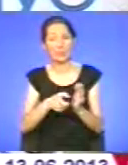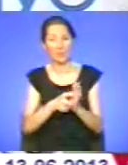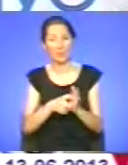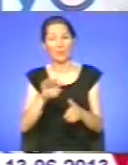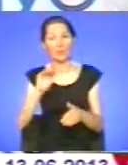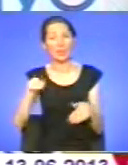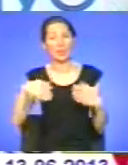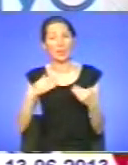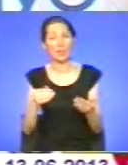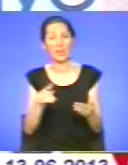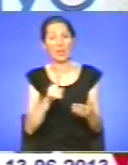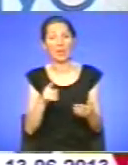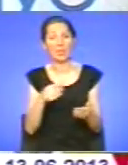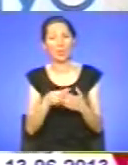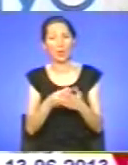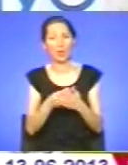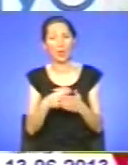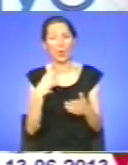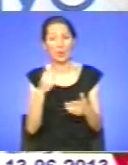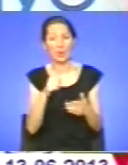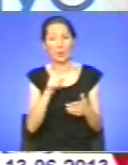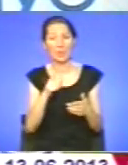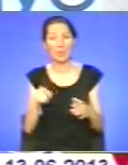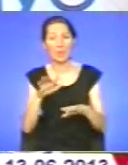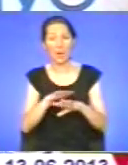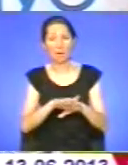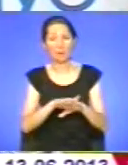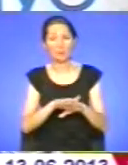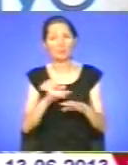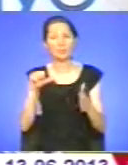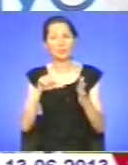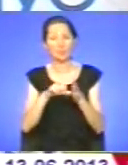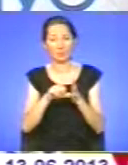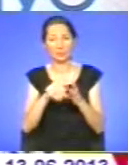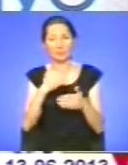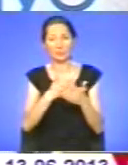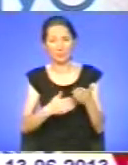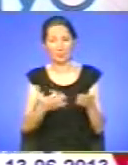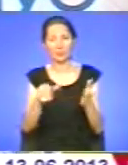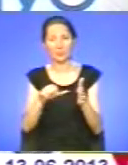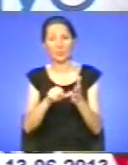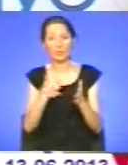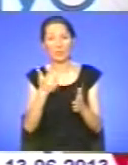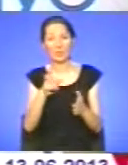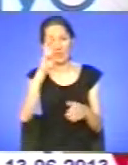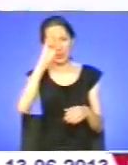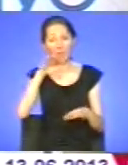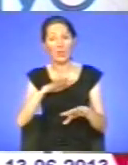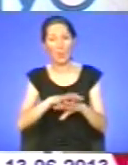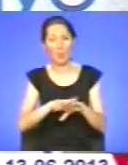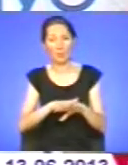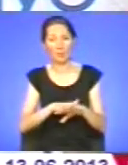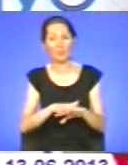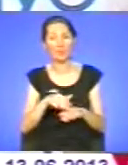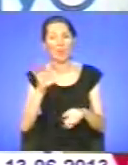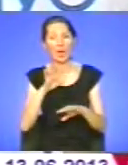клопотанням фонду одним з банків. Участь в програмі беруть три державні банки. Банки